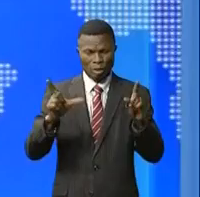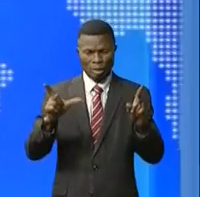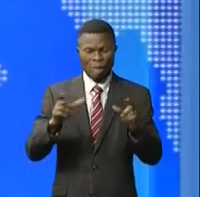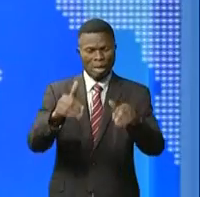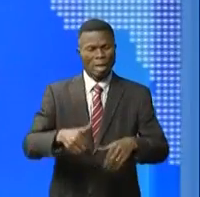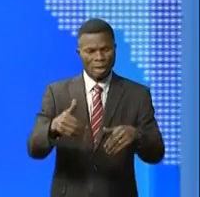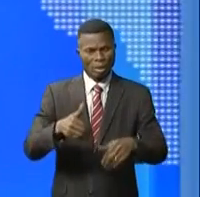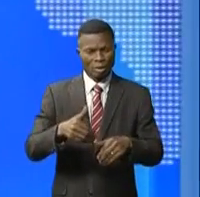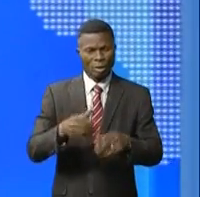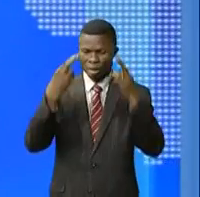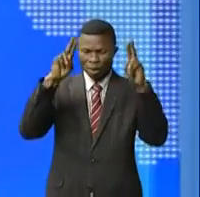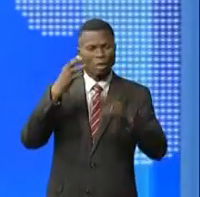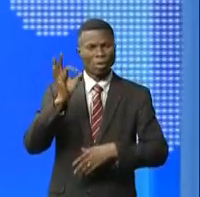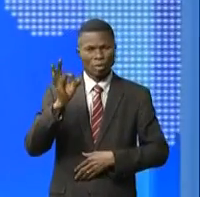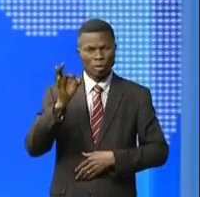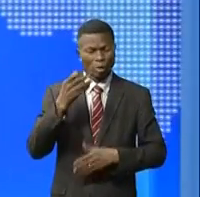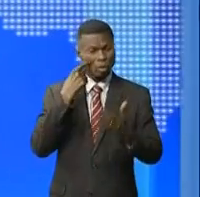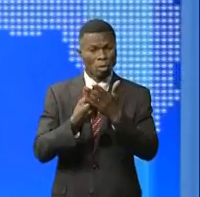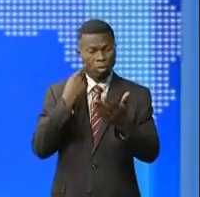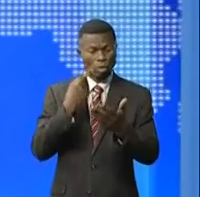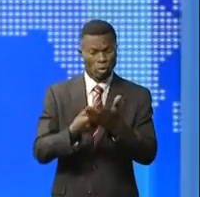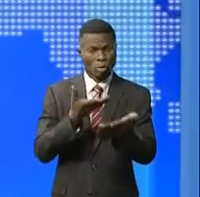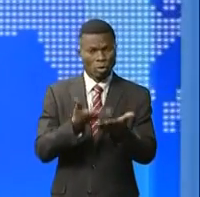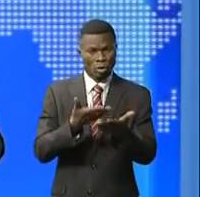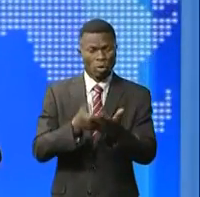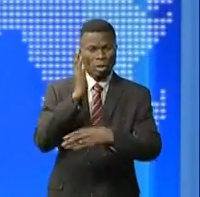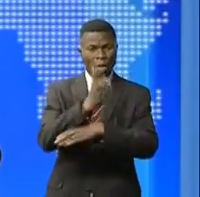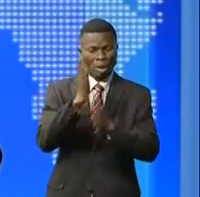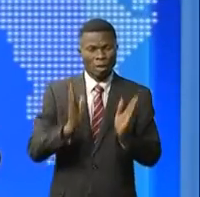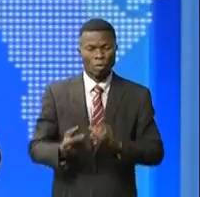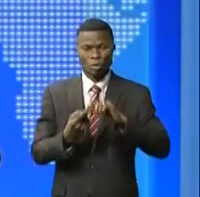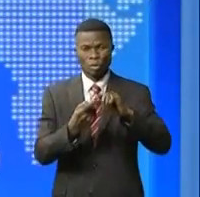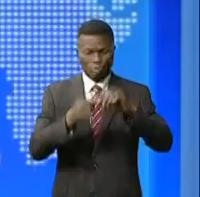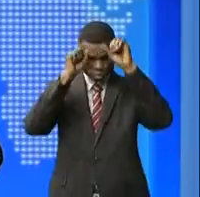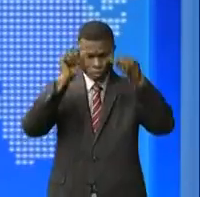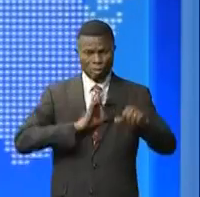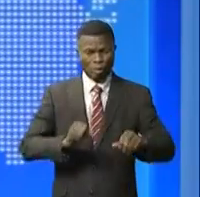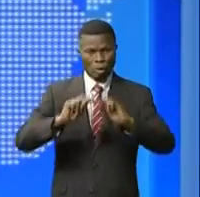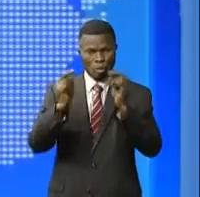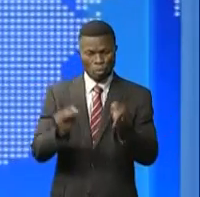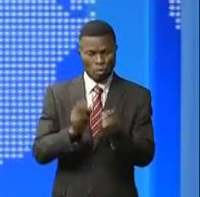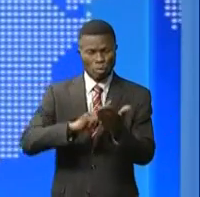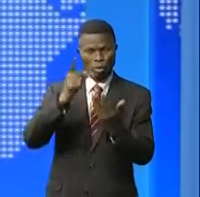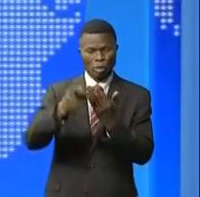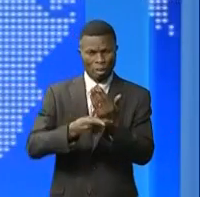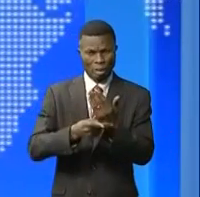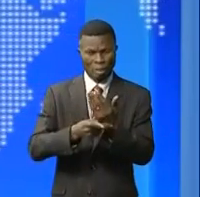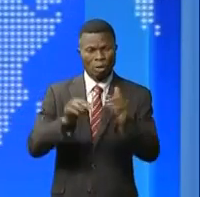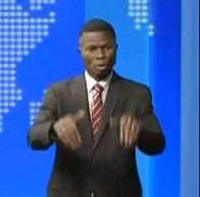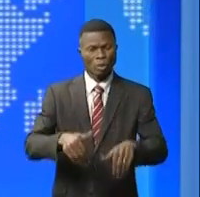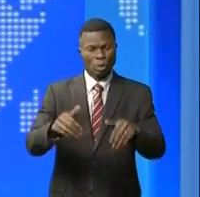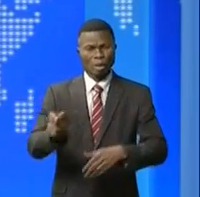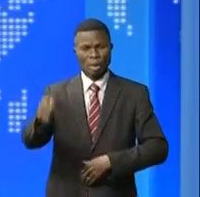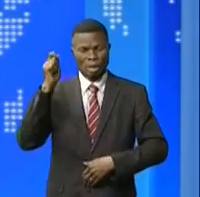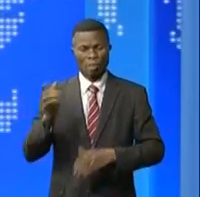n'a pas atteint ses objectifs. Le constat a été fait par le conseiller principal du chef de l'État au collège de la planification agriculture,